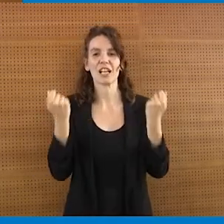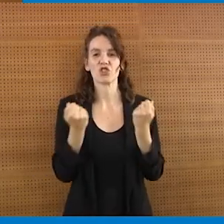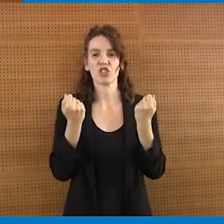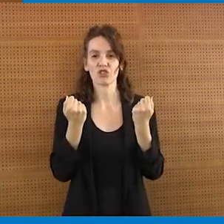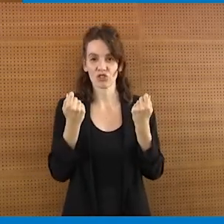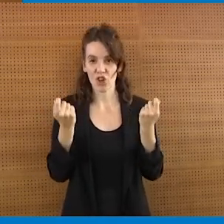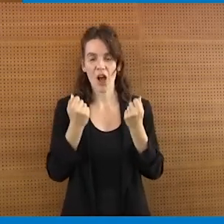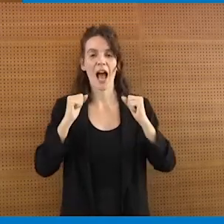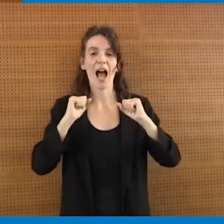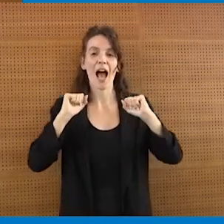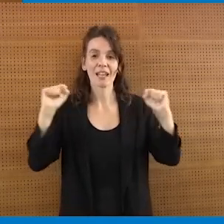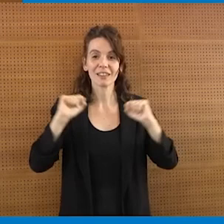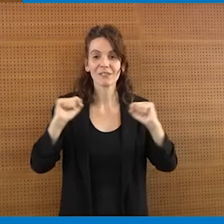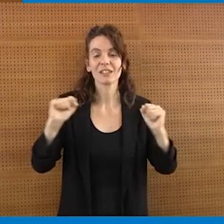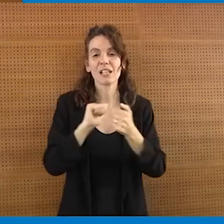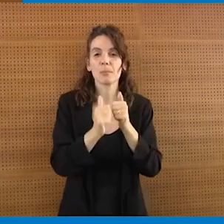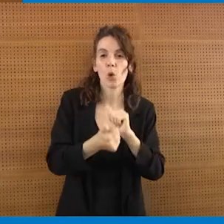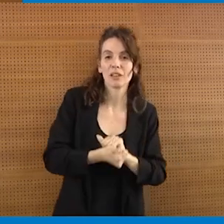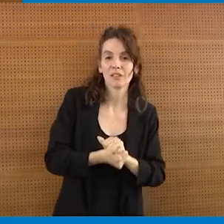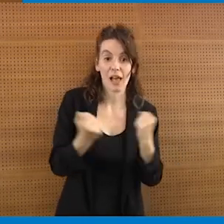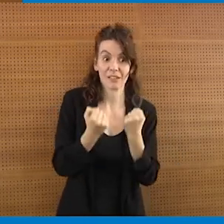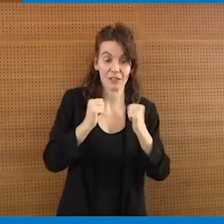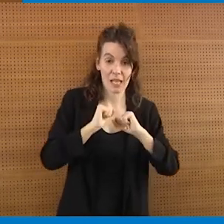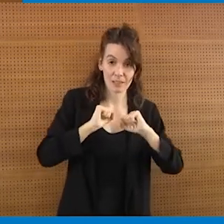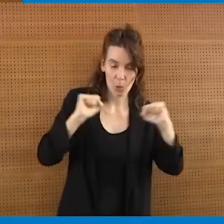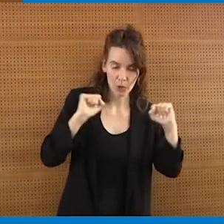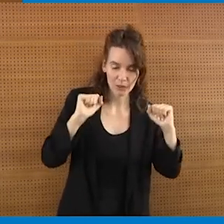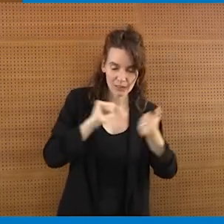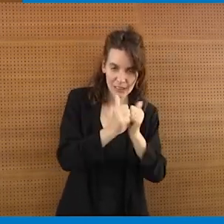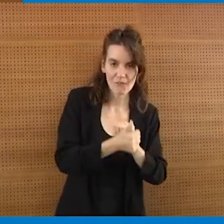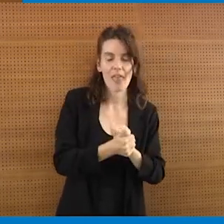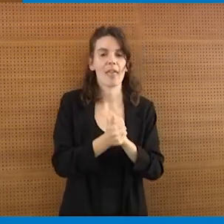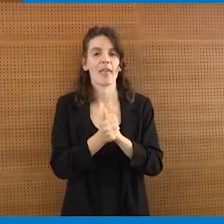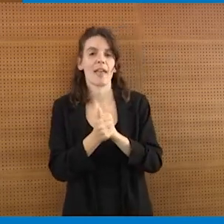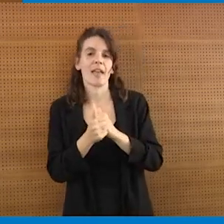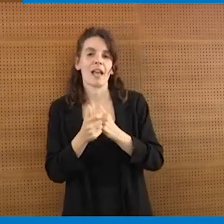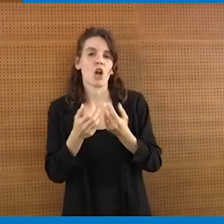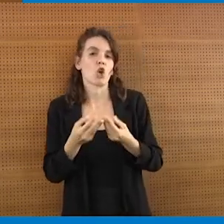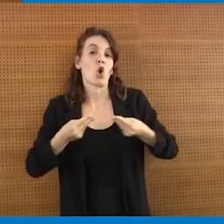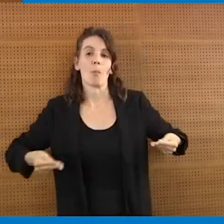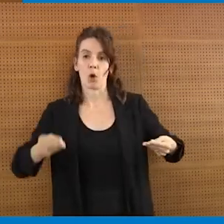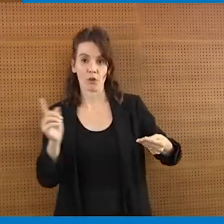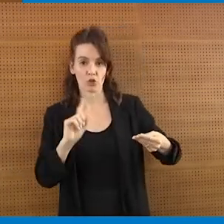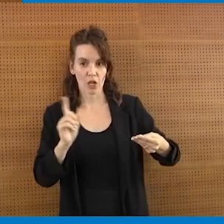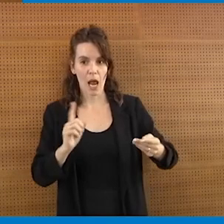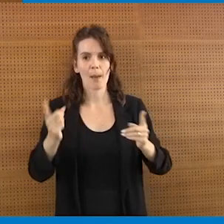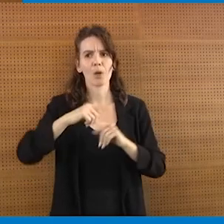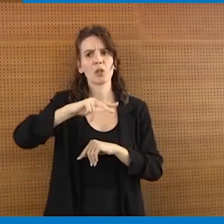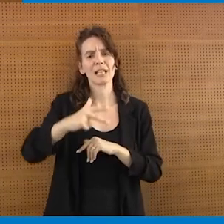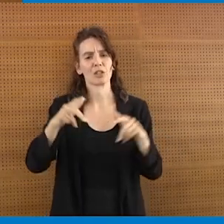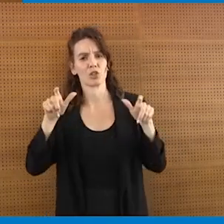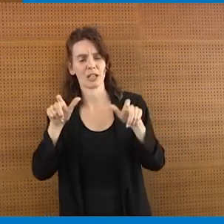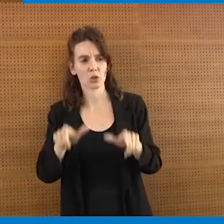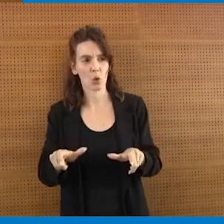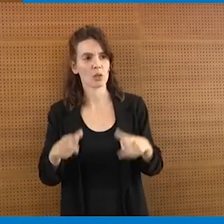tanti altri impegni che le nostre associazioni hanno. Quindi assolutamente sport e terzo settore c'è un tema su